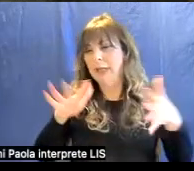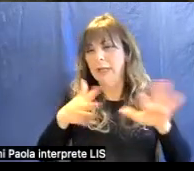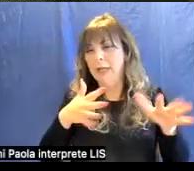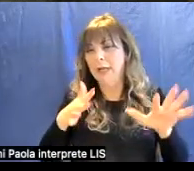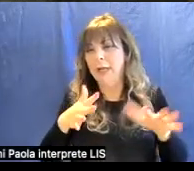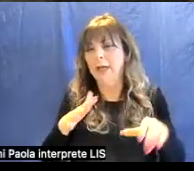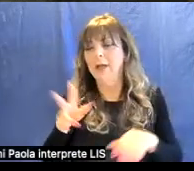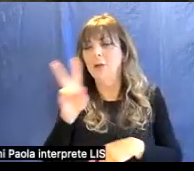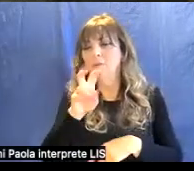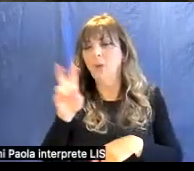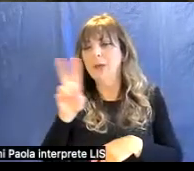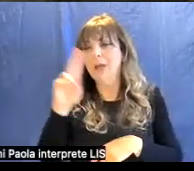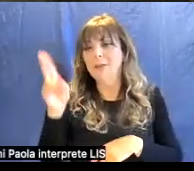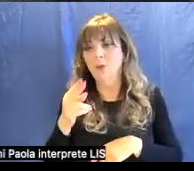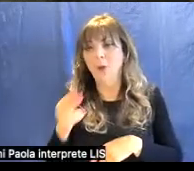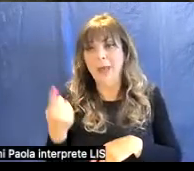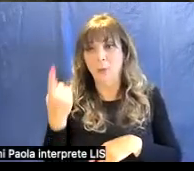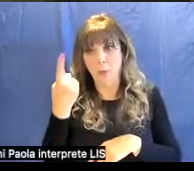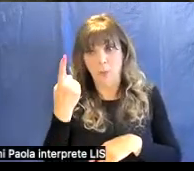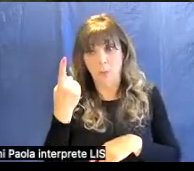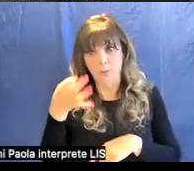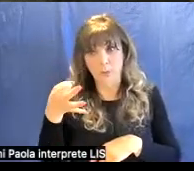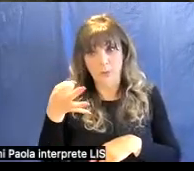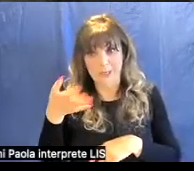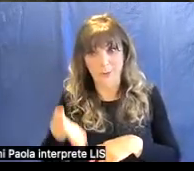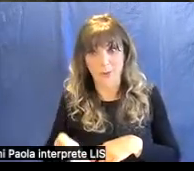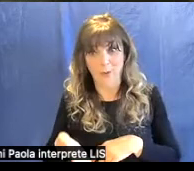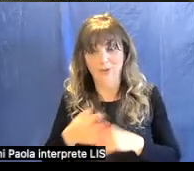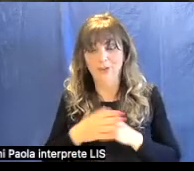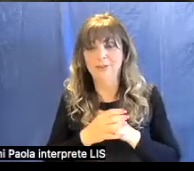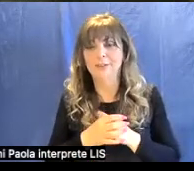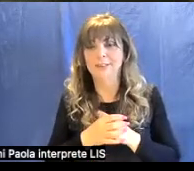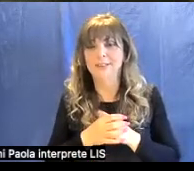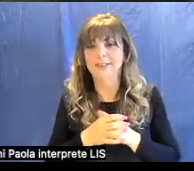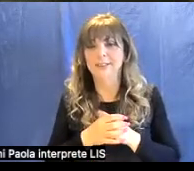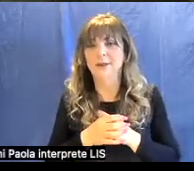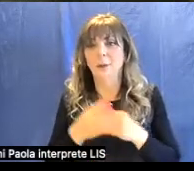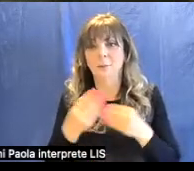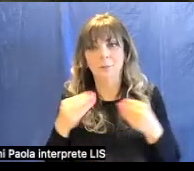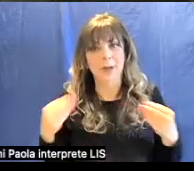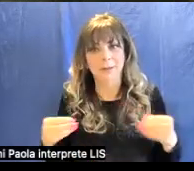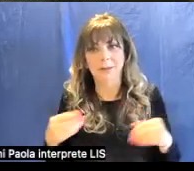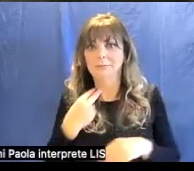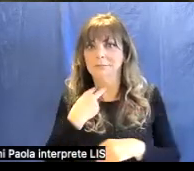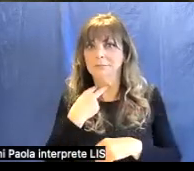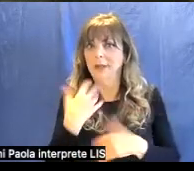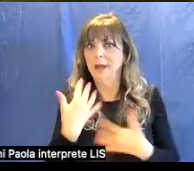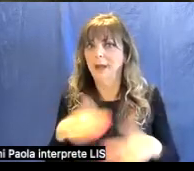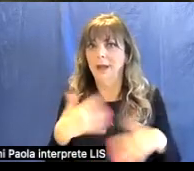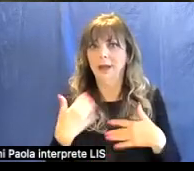fiorino duecento euro oggi quindi era un materiale molto costoso